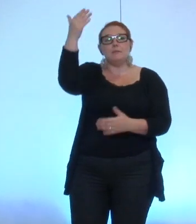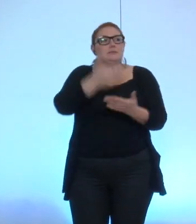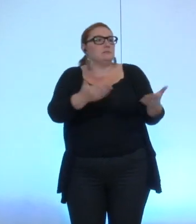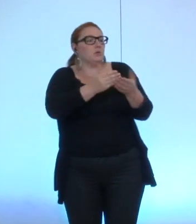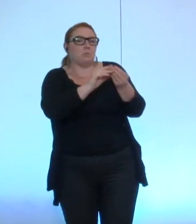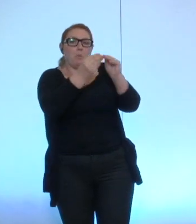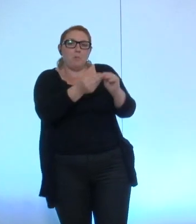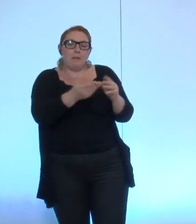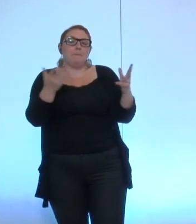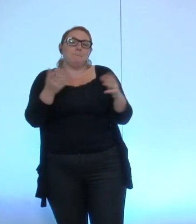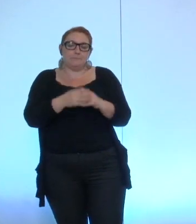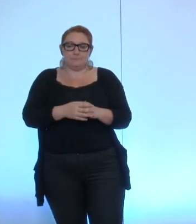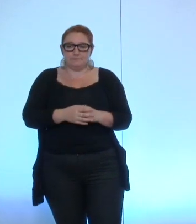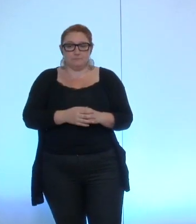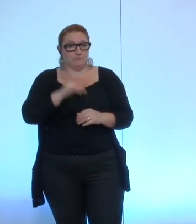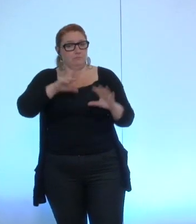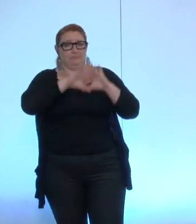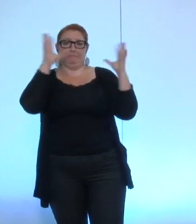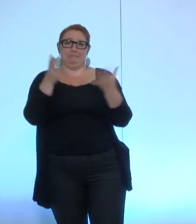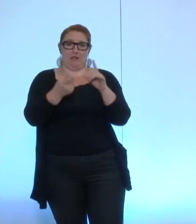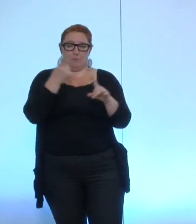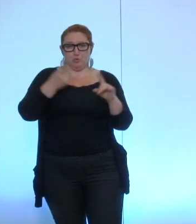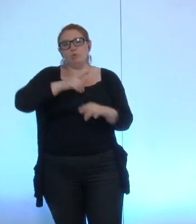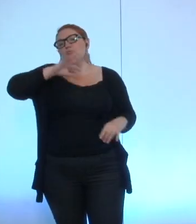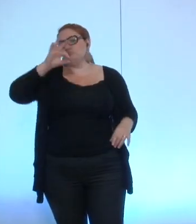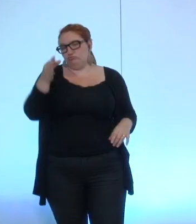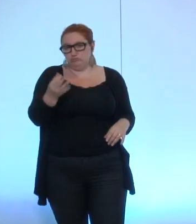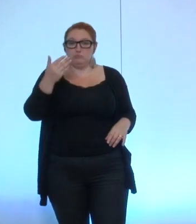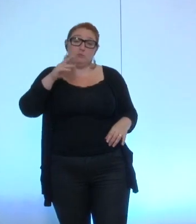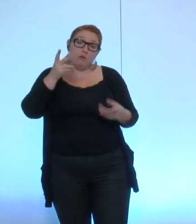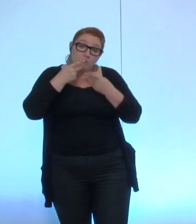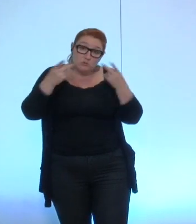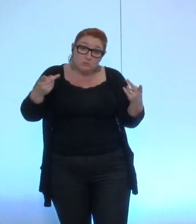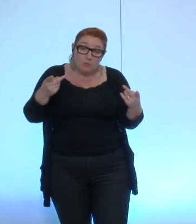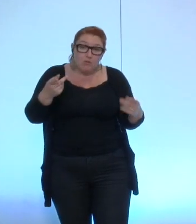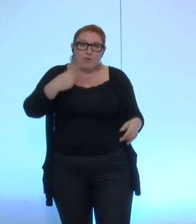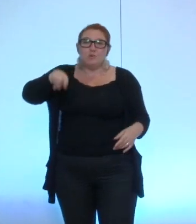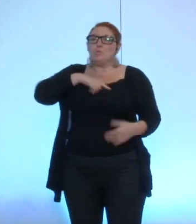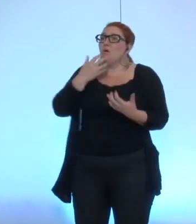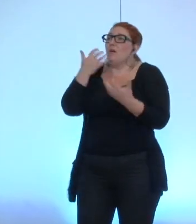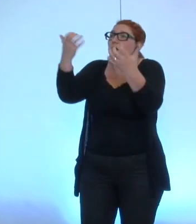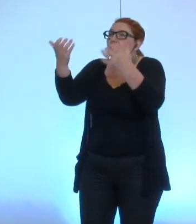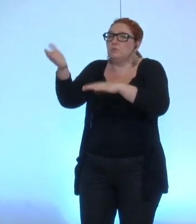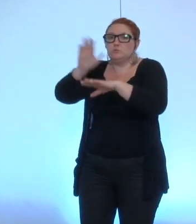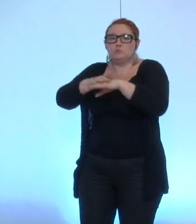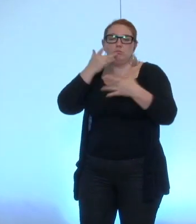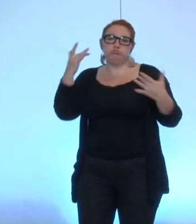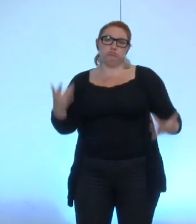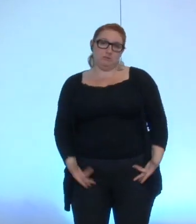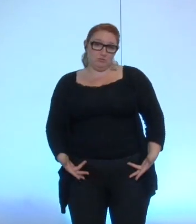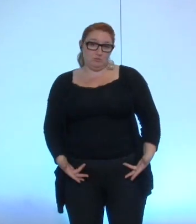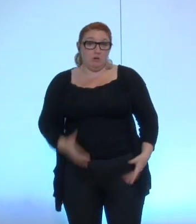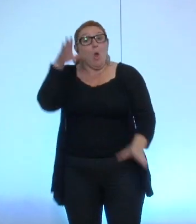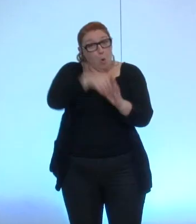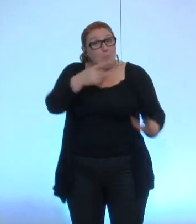de ces images. Tout cela est important, certes, mais franchement pas à la hauteur des attentes que vous n'avez pas manqué de susciter, même chez nous.